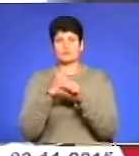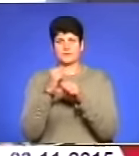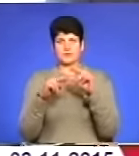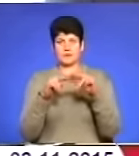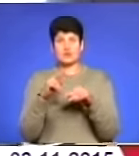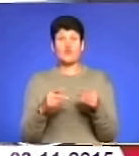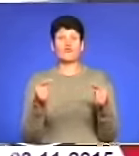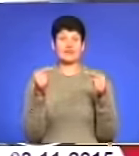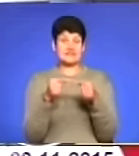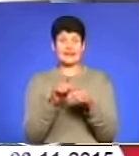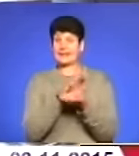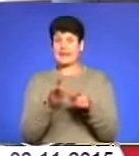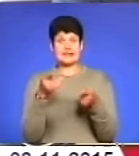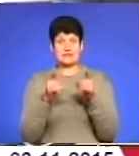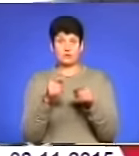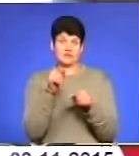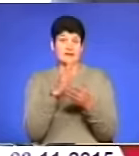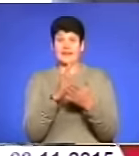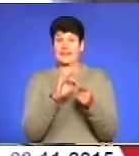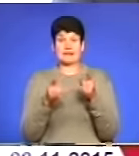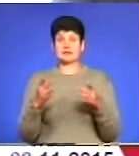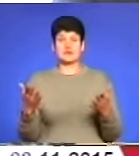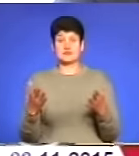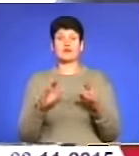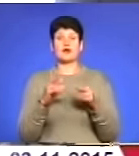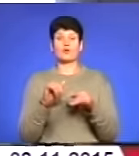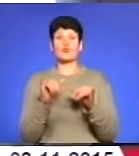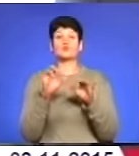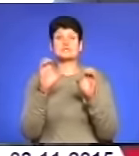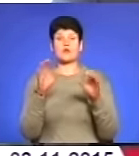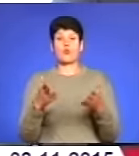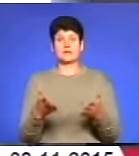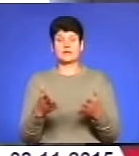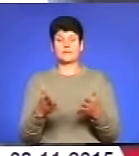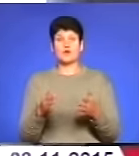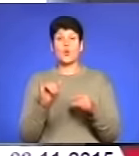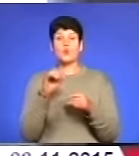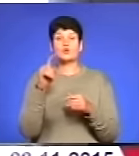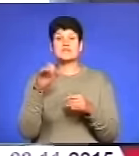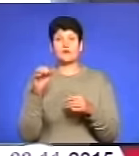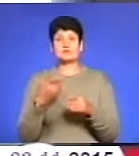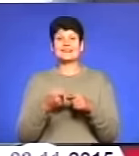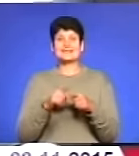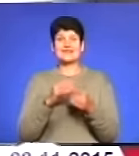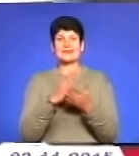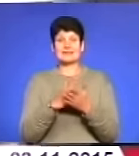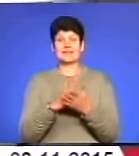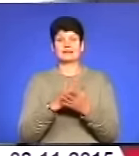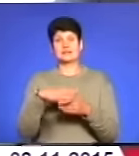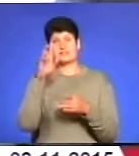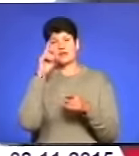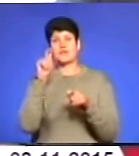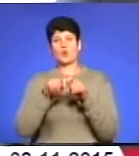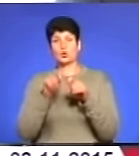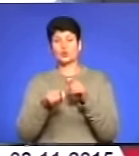визнана не дійсною, то вона є не дійсною. Як його можна узаконити? Узаконити це є на ту відповідні державні контрольні органи,